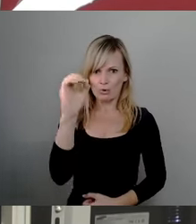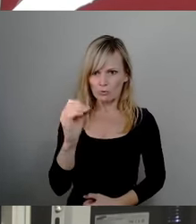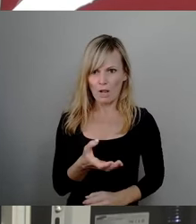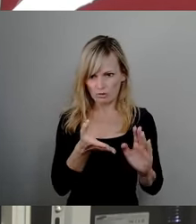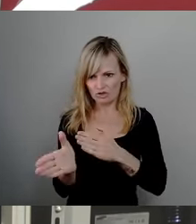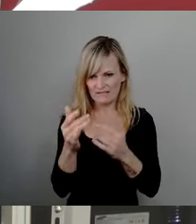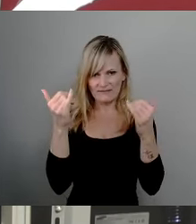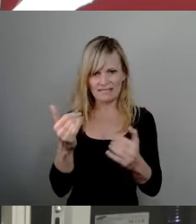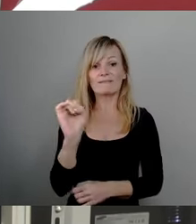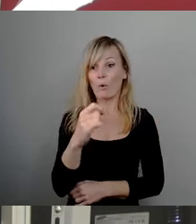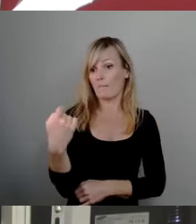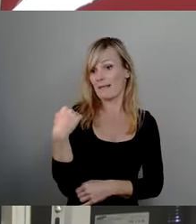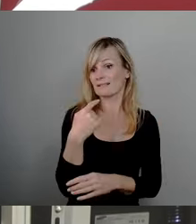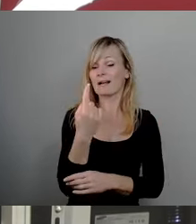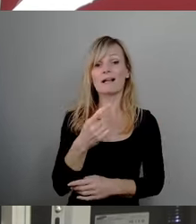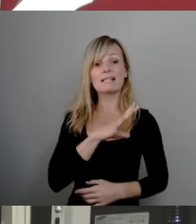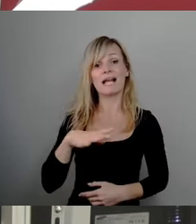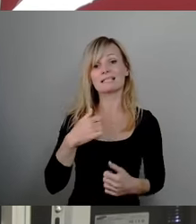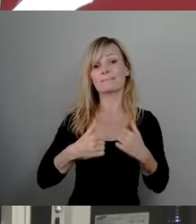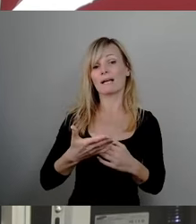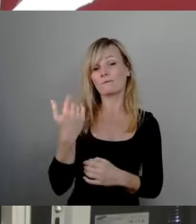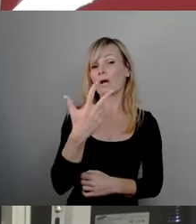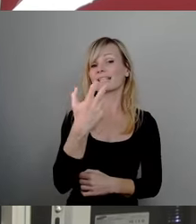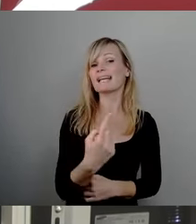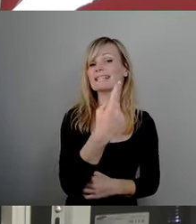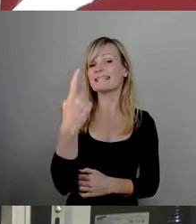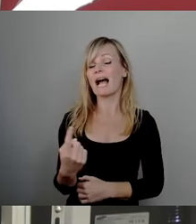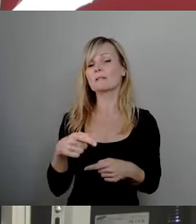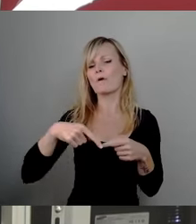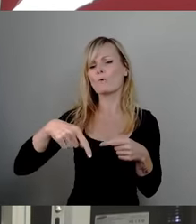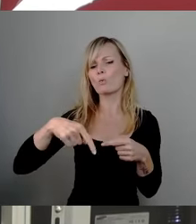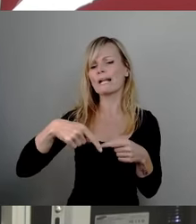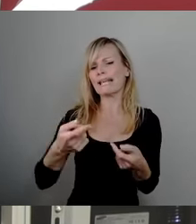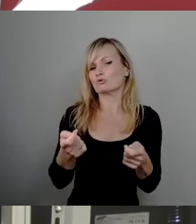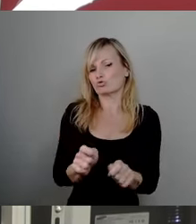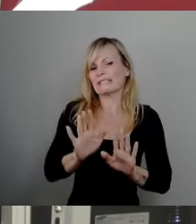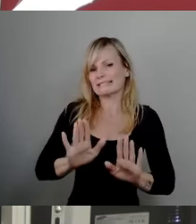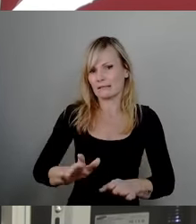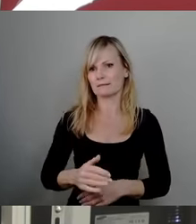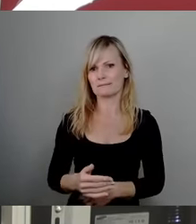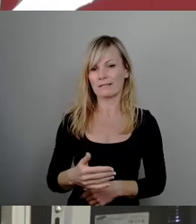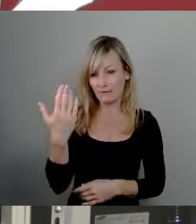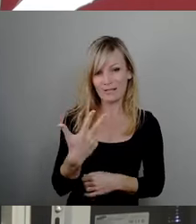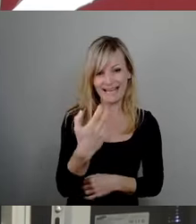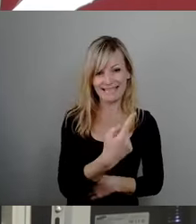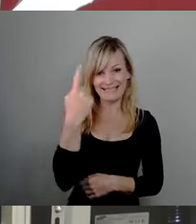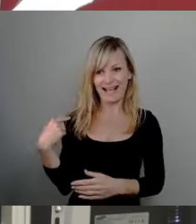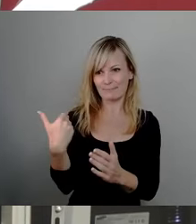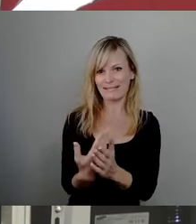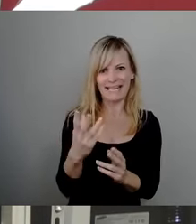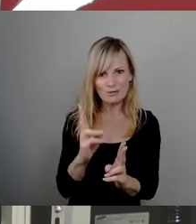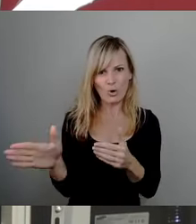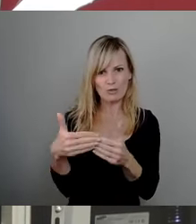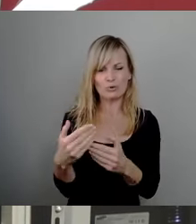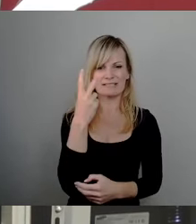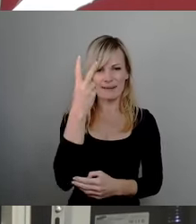Er hat vorhin erklärt, das Sachsenbad wurde vor 30 Jahren vorübergehend geschlossen. Das ist immer noch zu. Selbstverständlich ist dieser